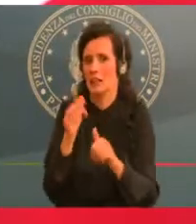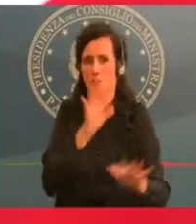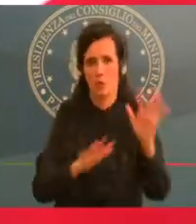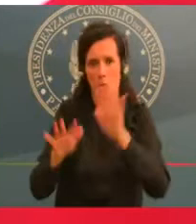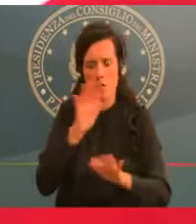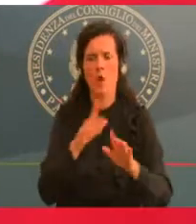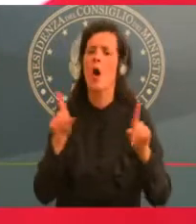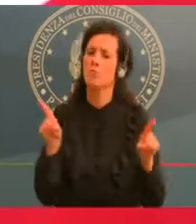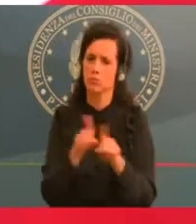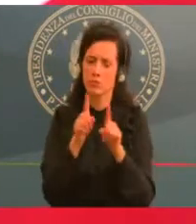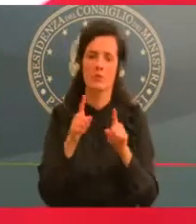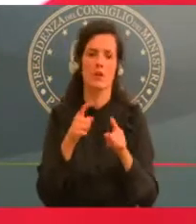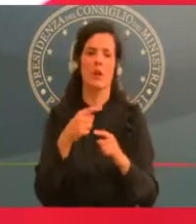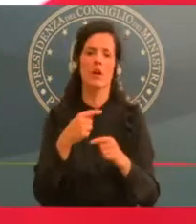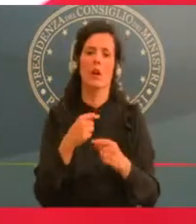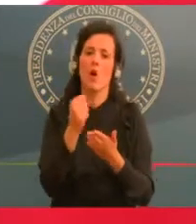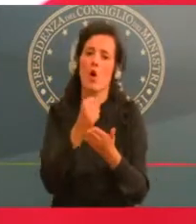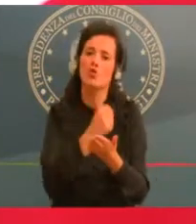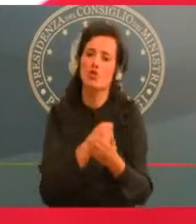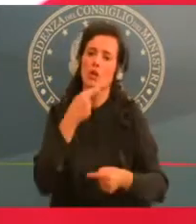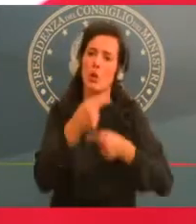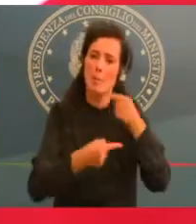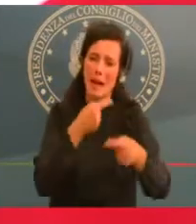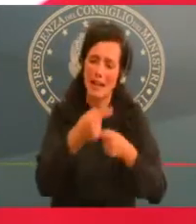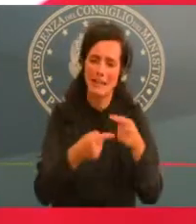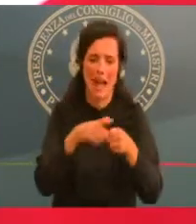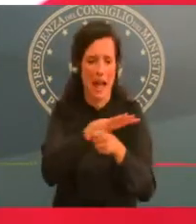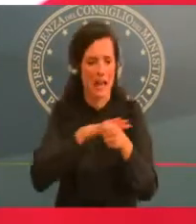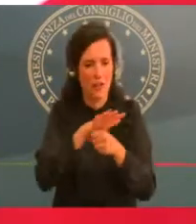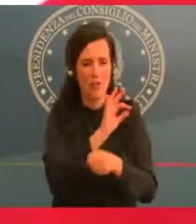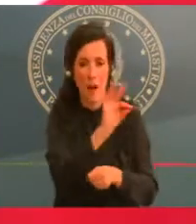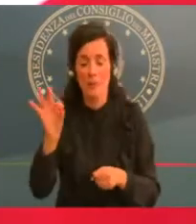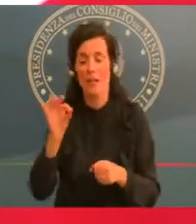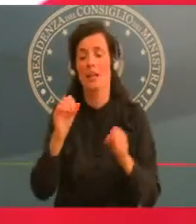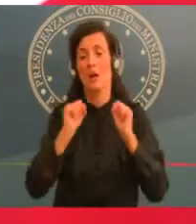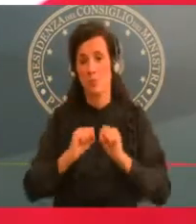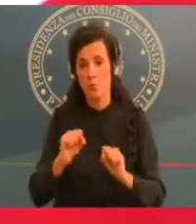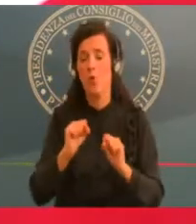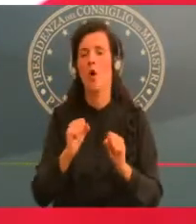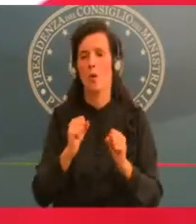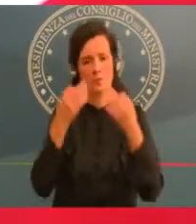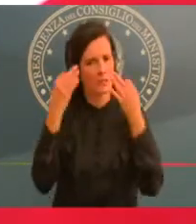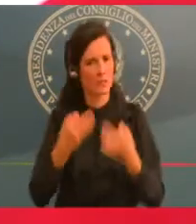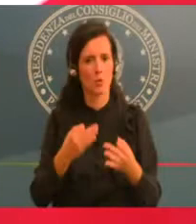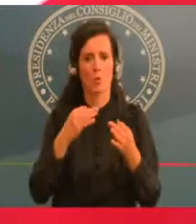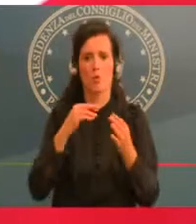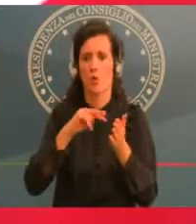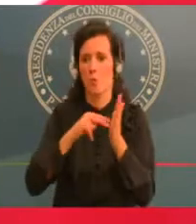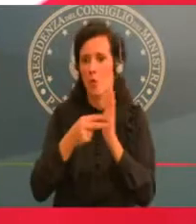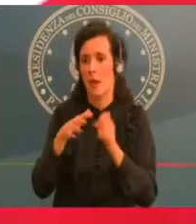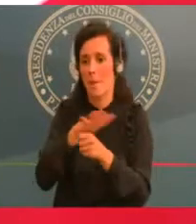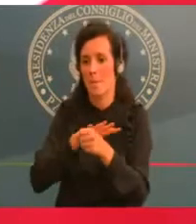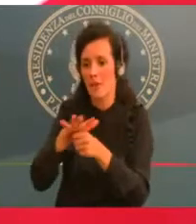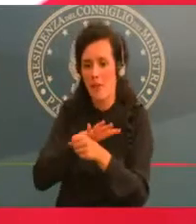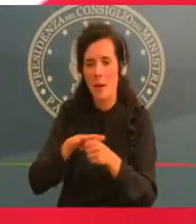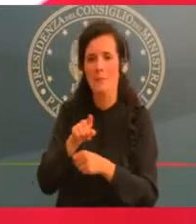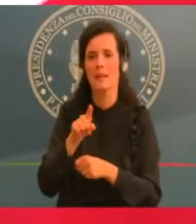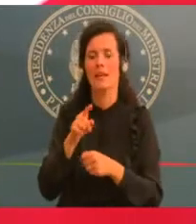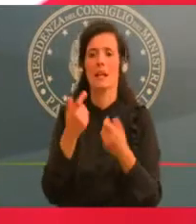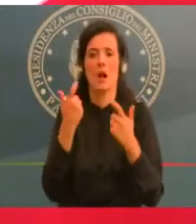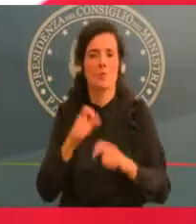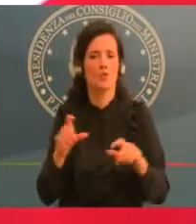a prevedere la didattica a distanza, soprattutto per i più piccoli, per i nostri ragazzi